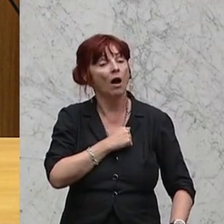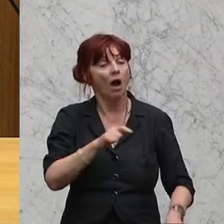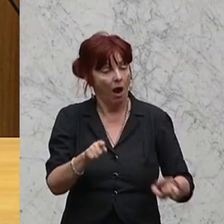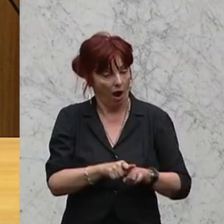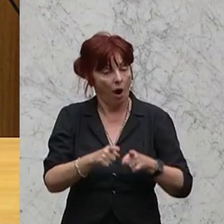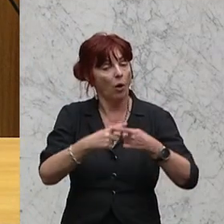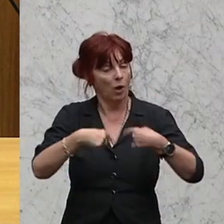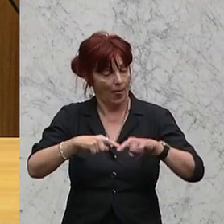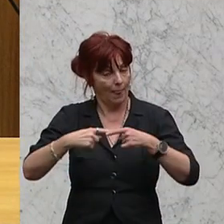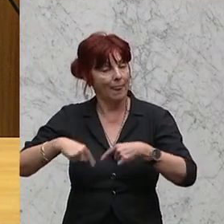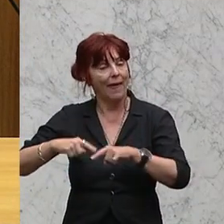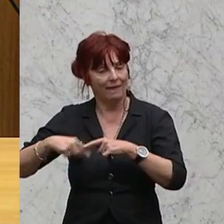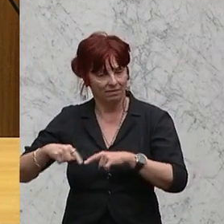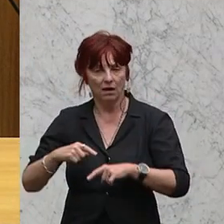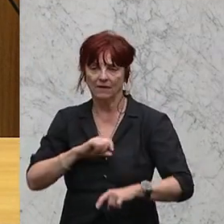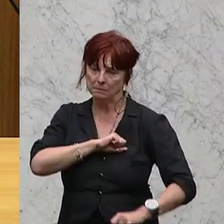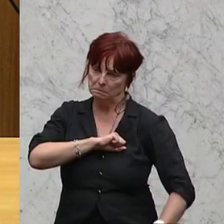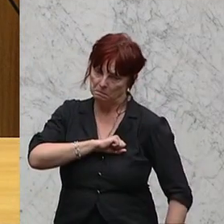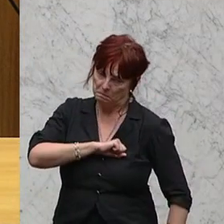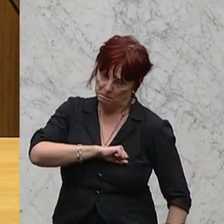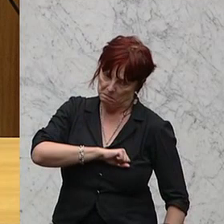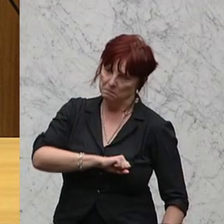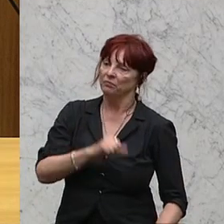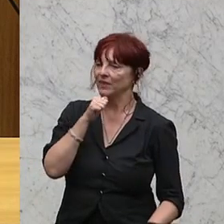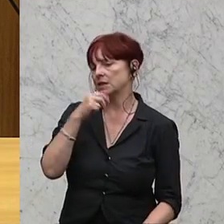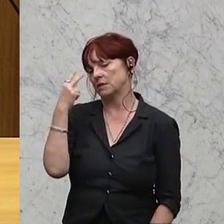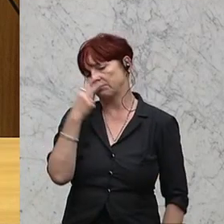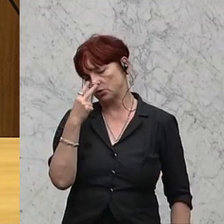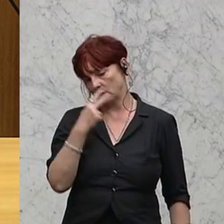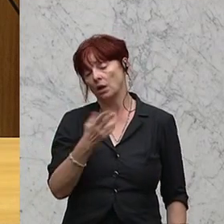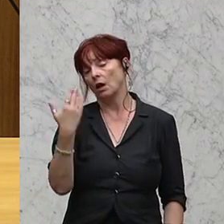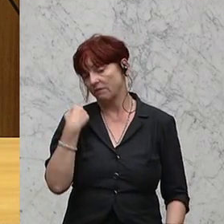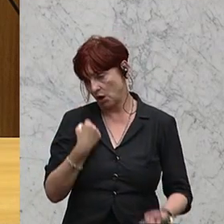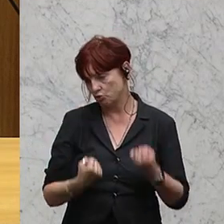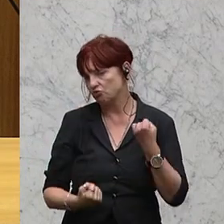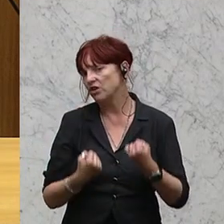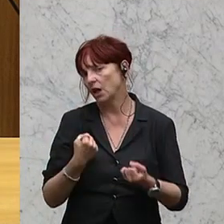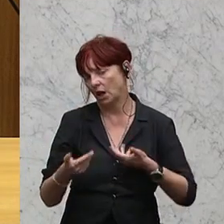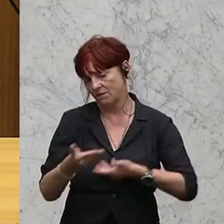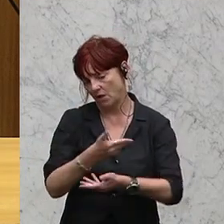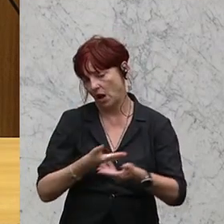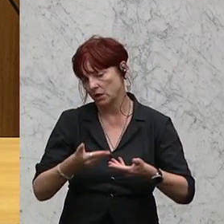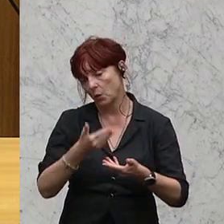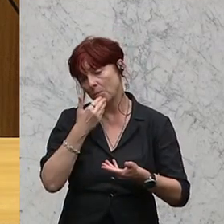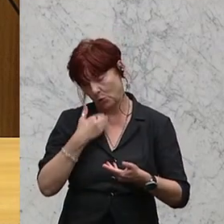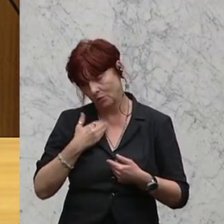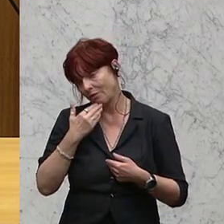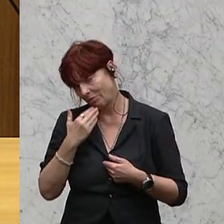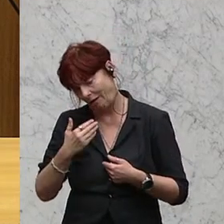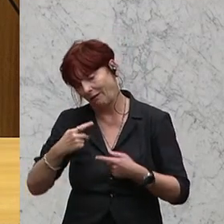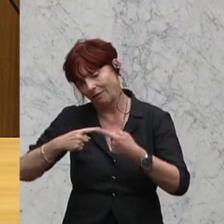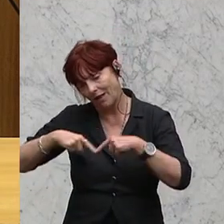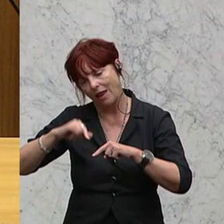möchte ich mich auch bei den Landeshauptleuten bedanken, war keine Selbstverständlichkeit, es waren schwierige Verhandlungen, aber hier ist wirklich sehr